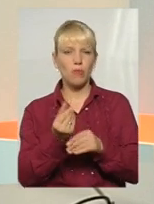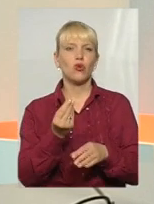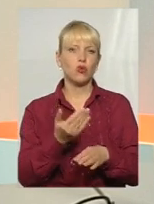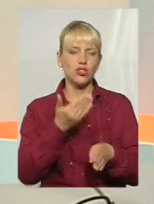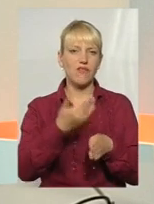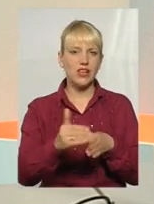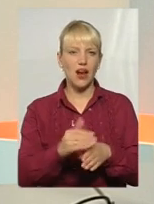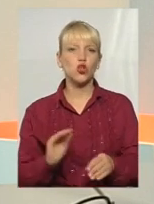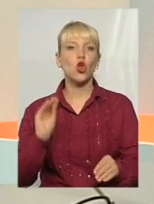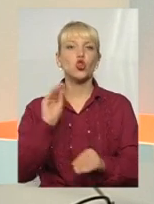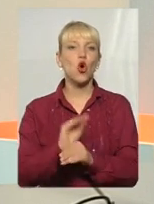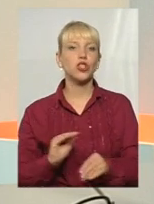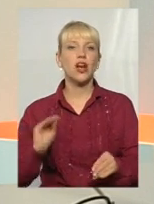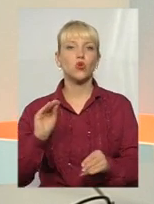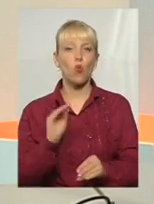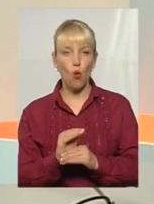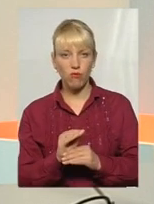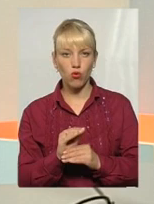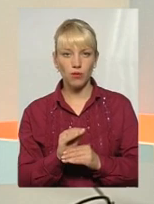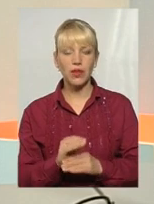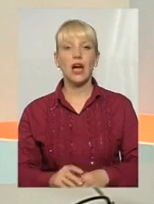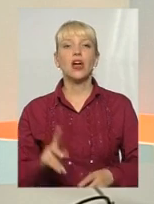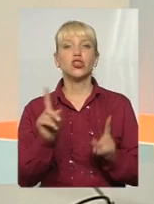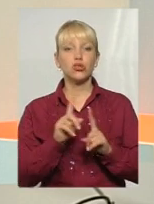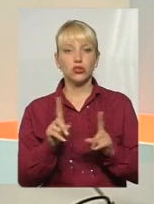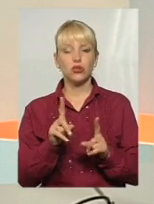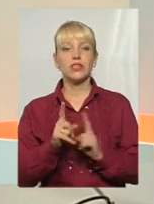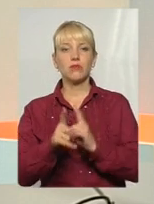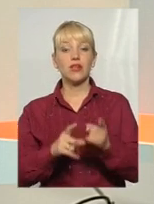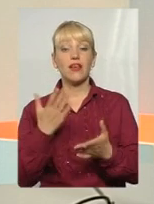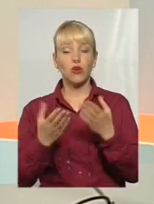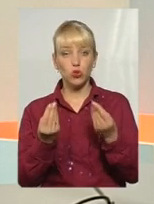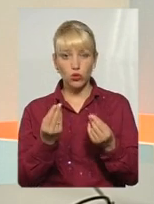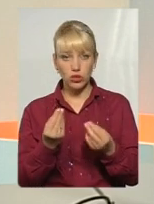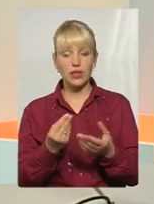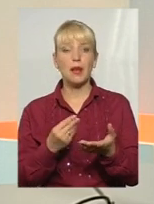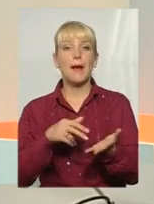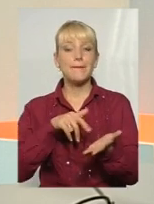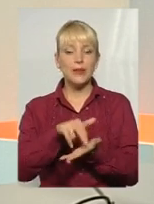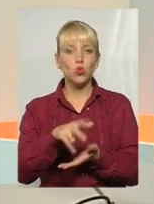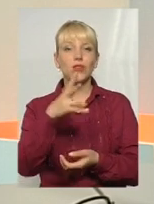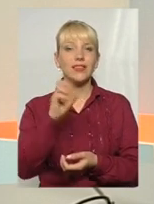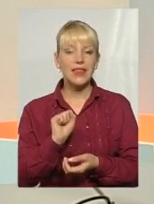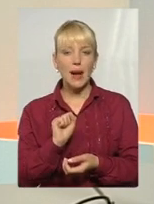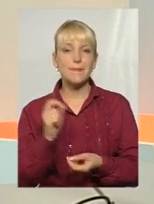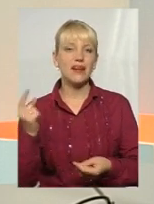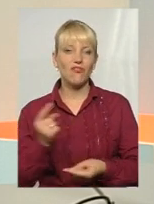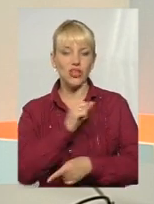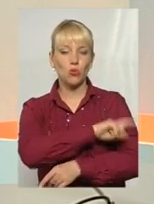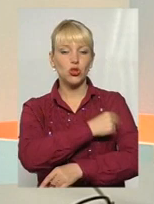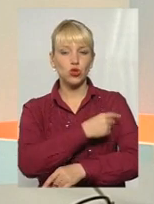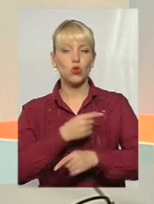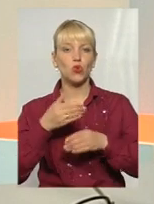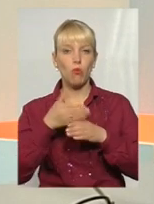зміниться при цьому? Сьогодні дійсно, якщо кошти підуть на перейонну медичну допомогу, де сімейний лікар буде